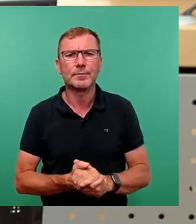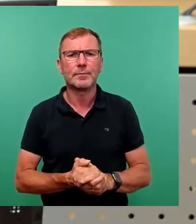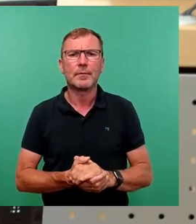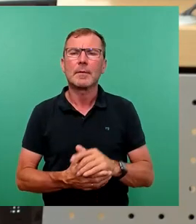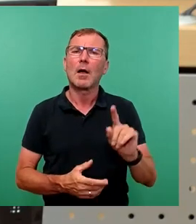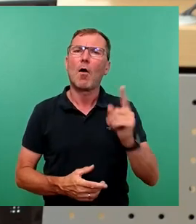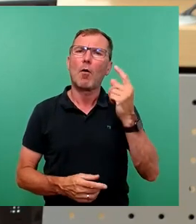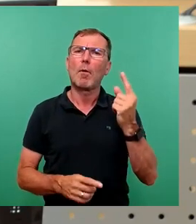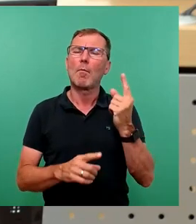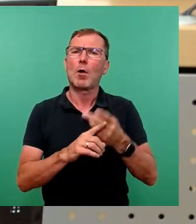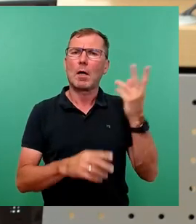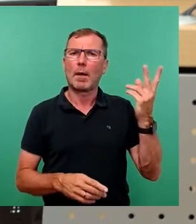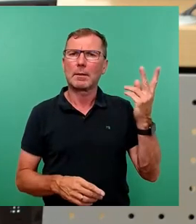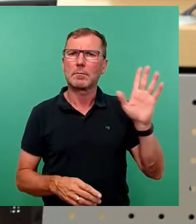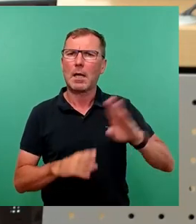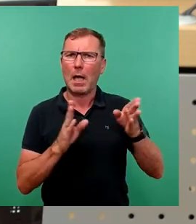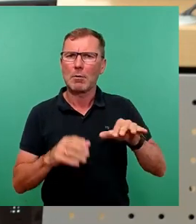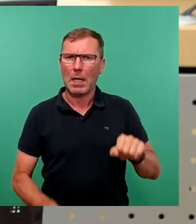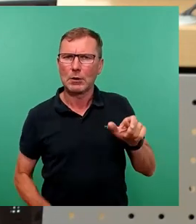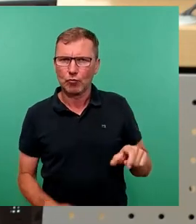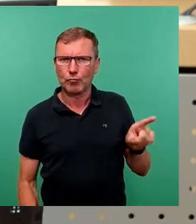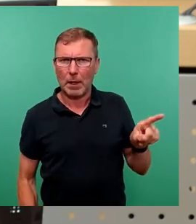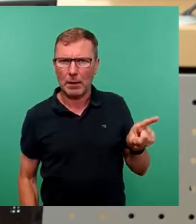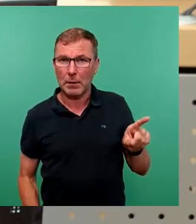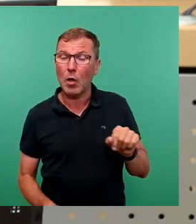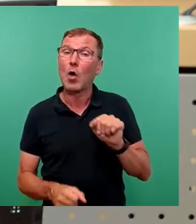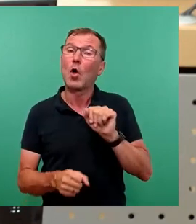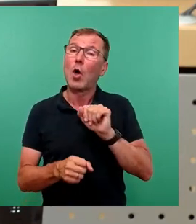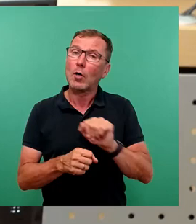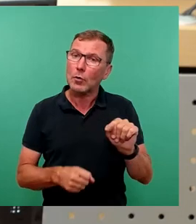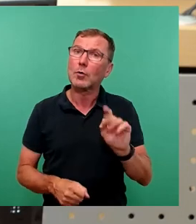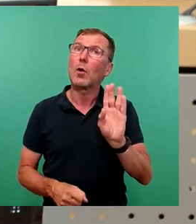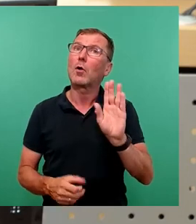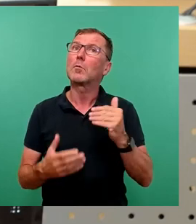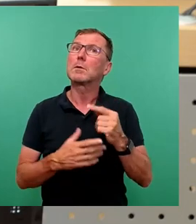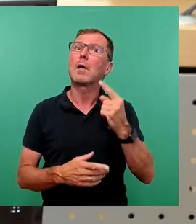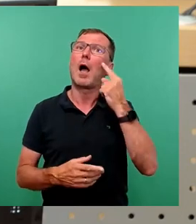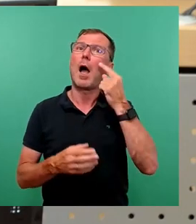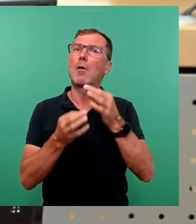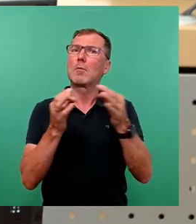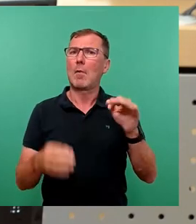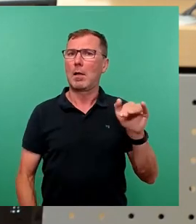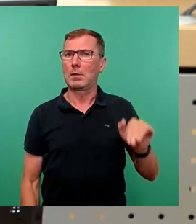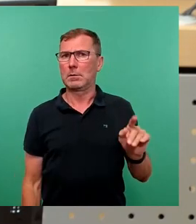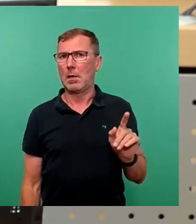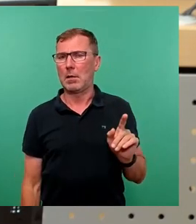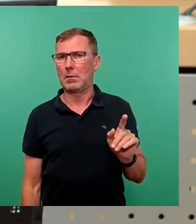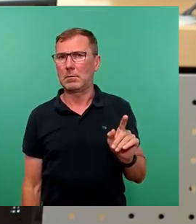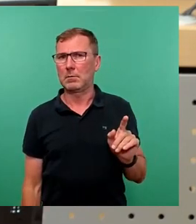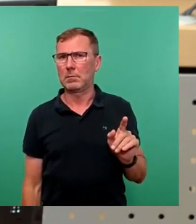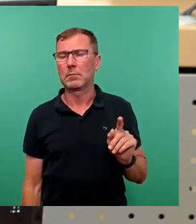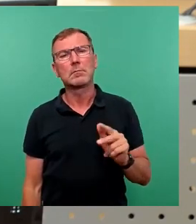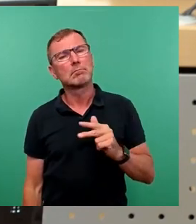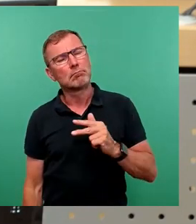der Oberbürgermeister mit dieser Haushaltssperre doch mit Augenmaß bisher umgegangen ist. Und die Tatsache, dass wir auch